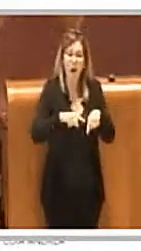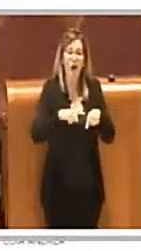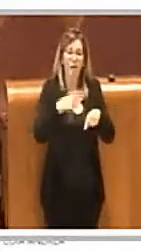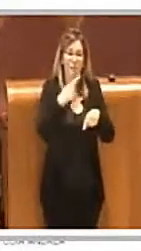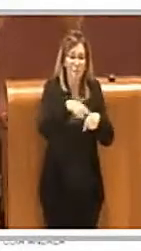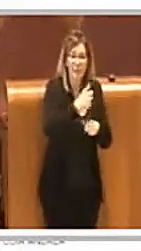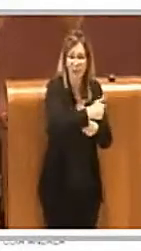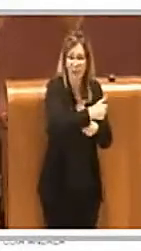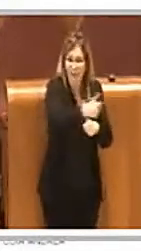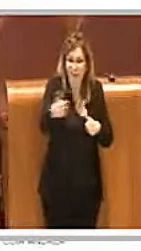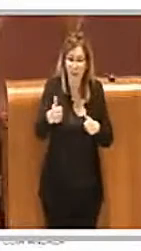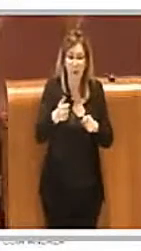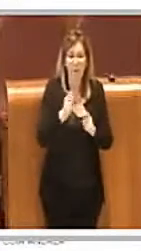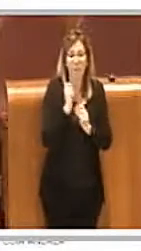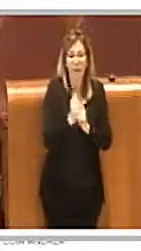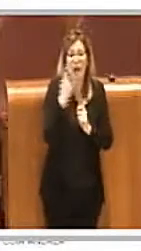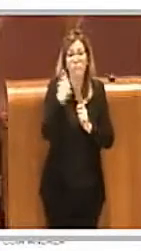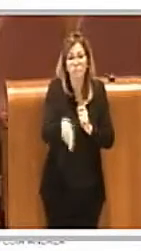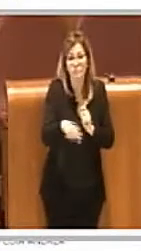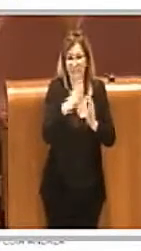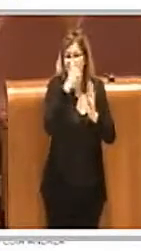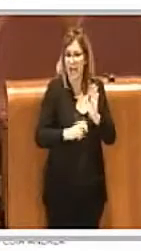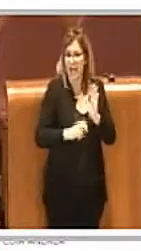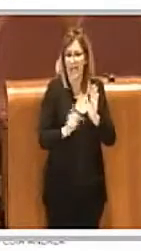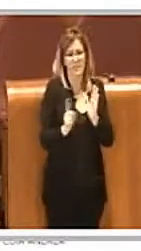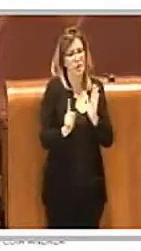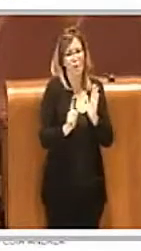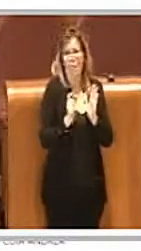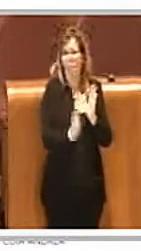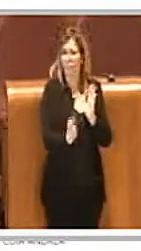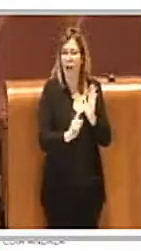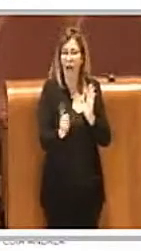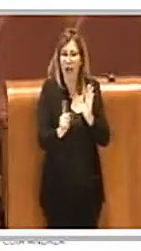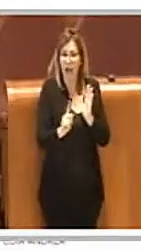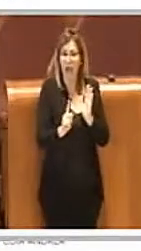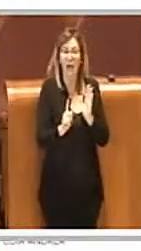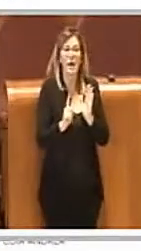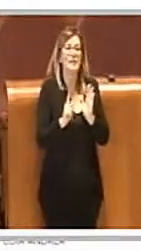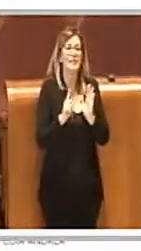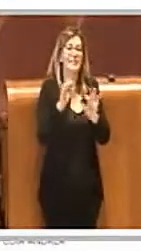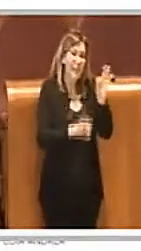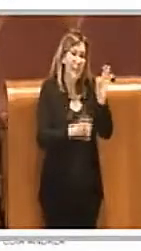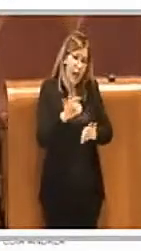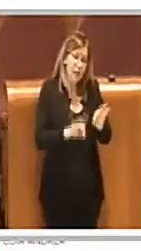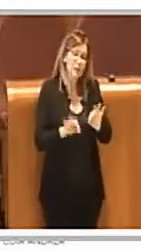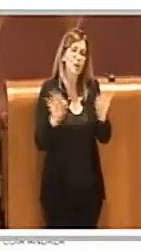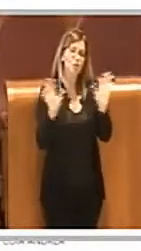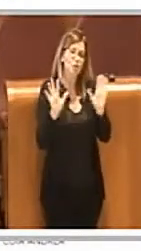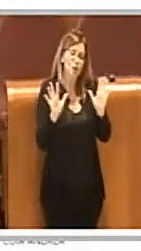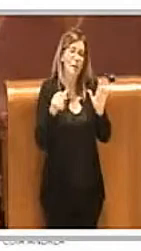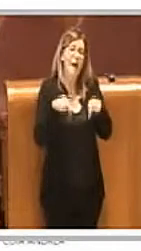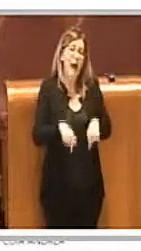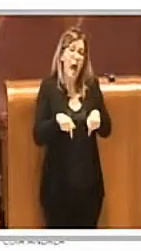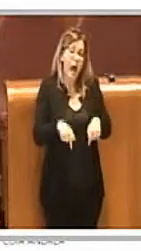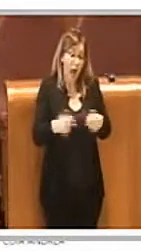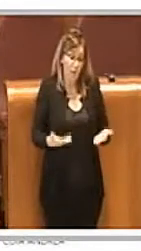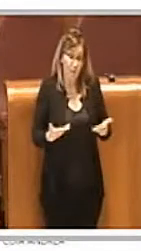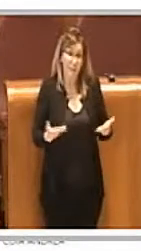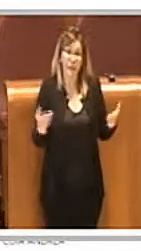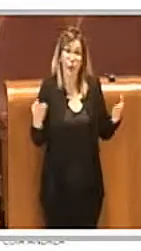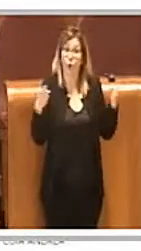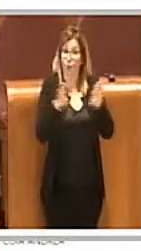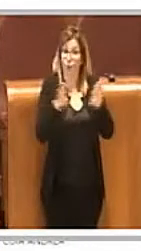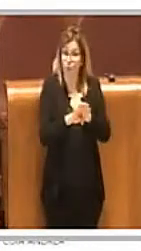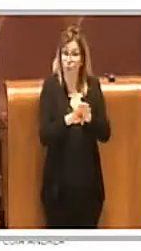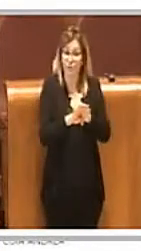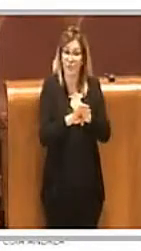non dover pagare questo tipo di tassazione, essendo i teatri, i cinema attualmente chiusi. È proprio in questo modo